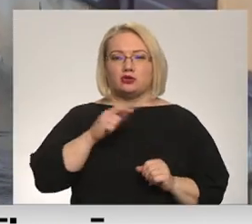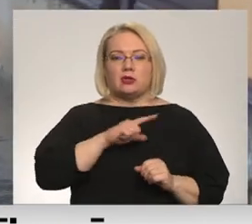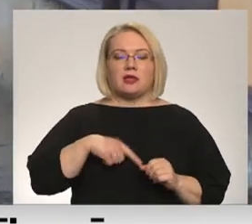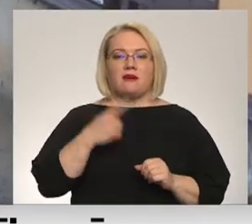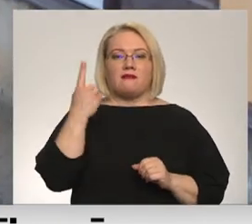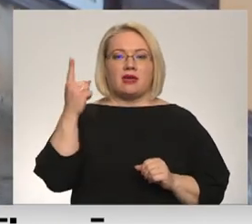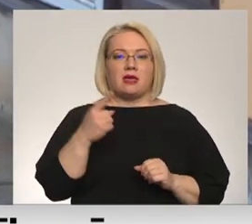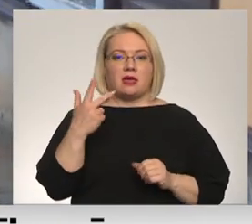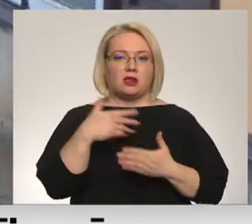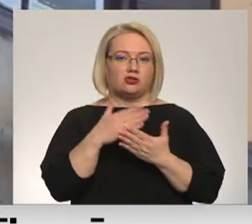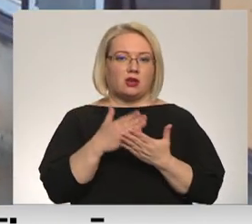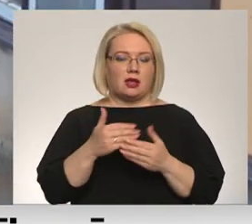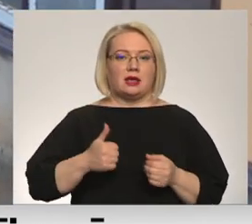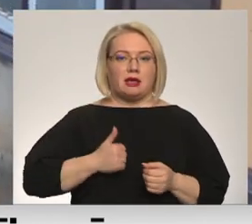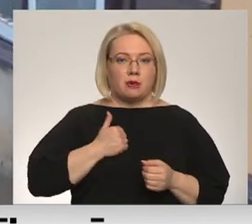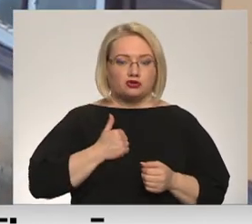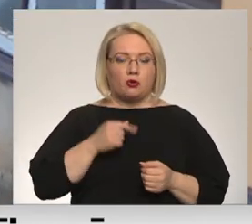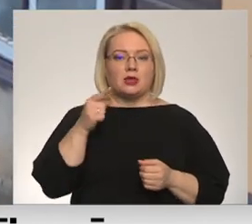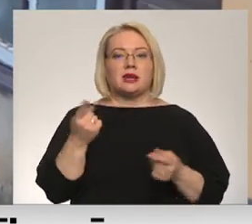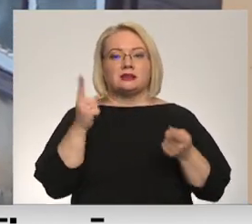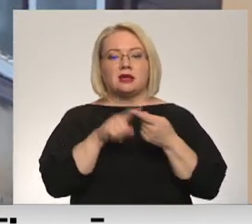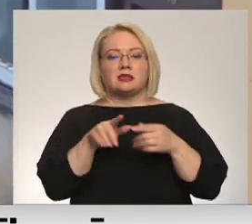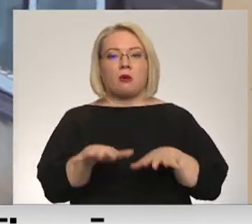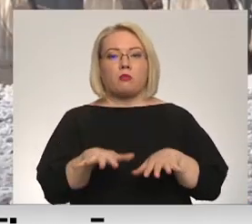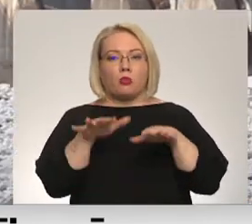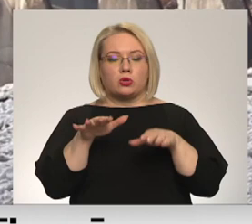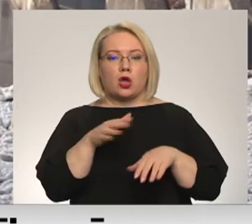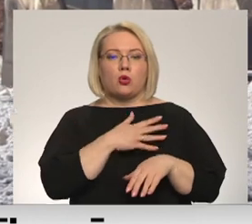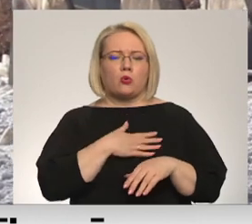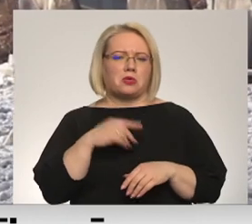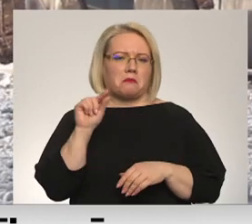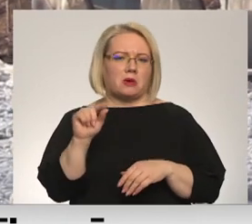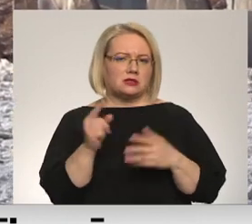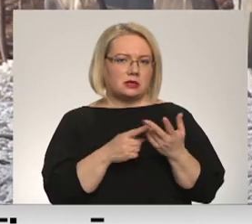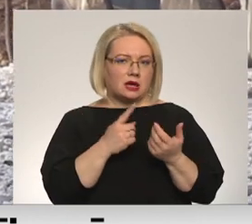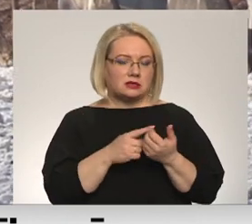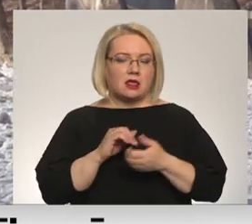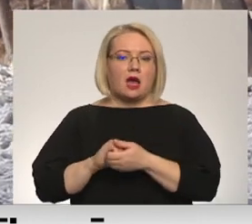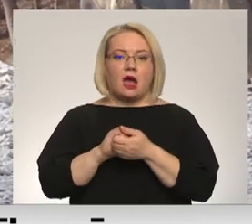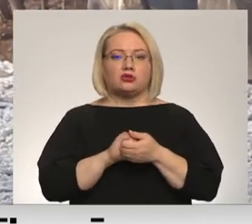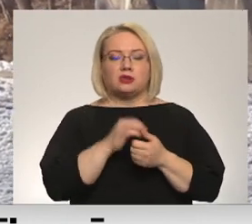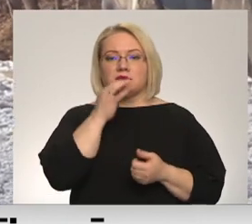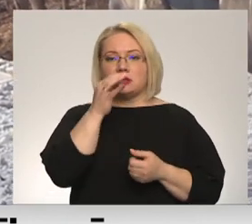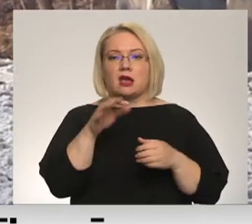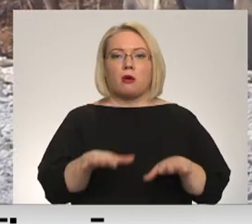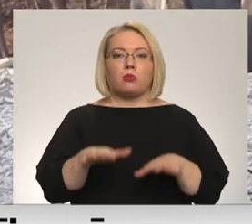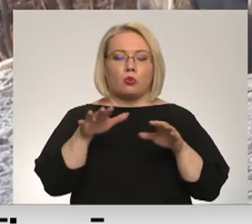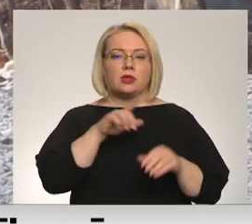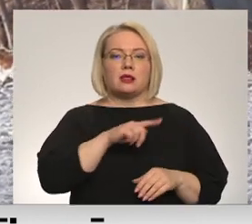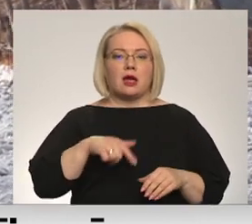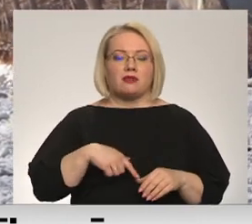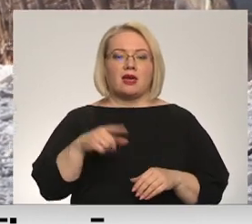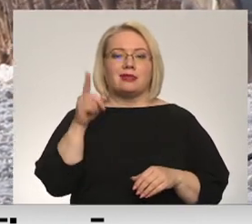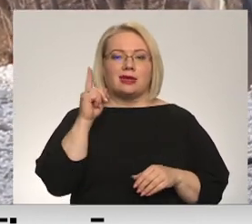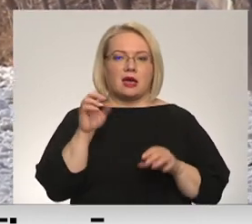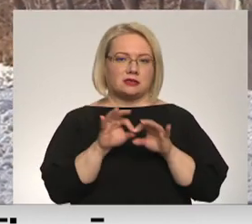trešdaļai īpašumu, un to gadījumu skaits, ka saistīta ar plūdiem esot salīdzinoši neliels. Asociācijā uzsver, plūdi Latvijā ir tikai sākušies,